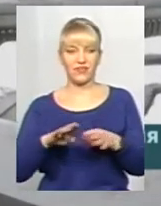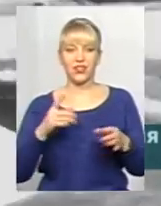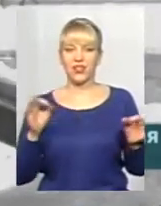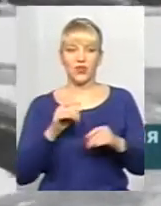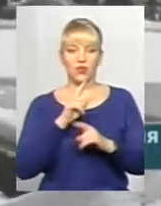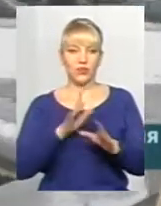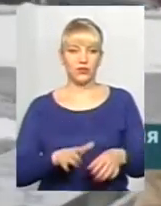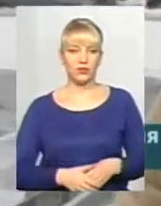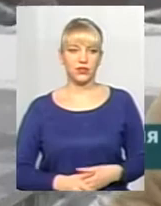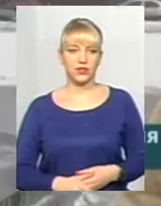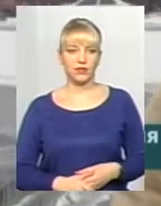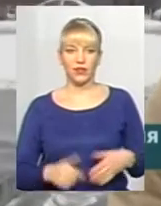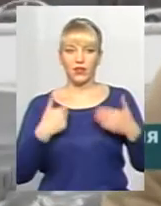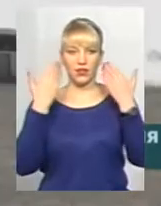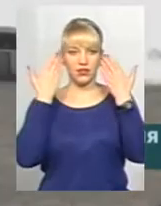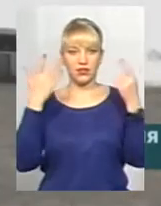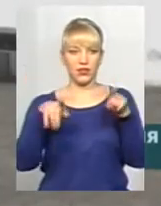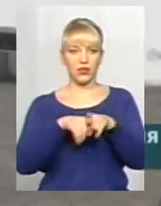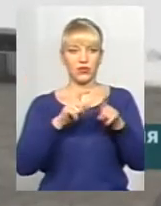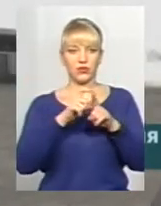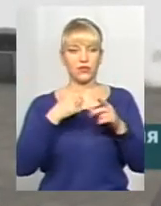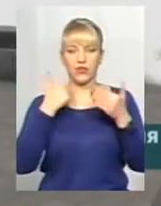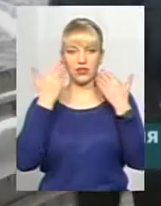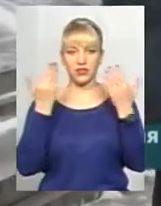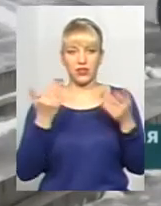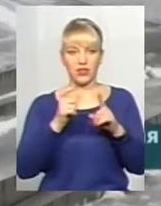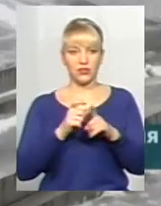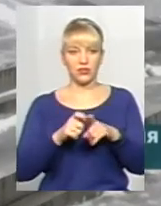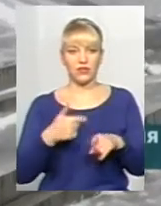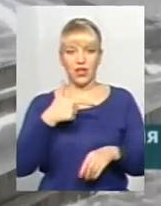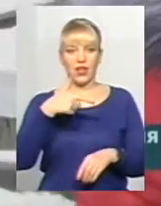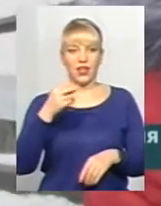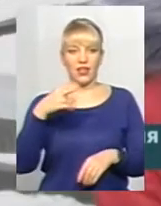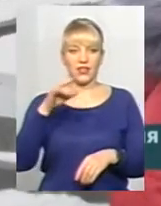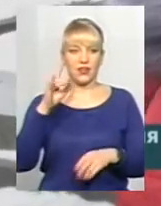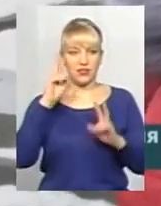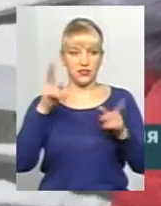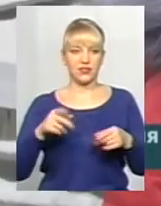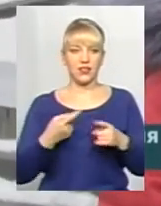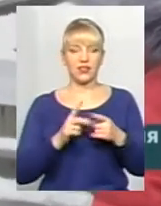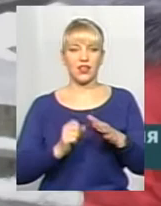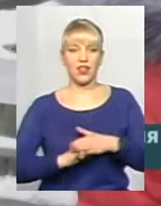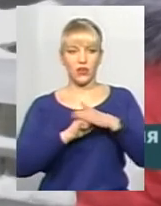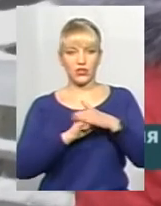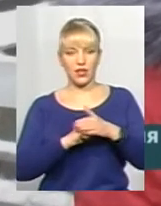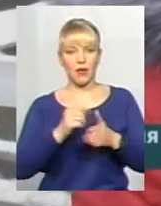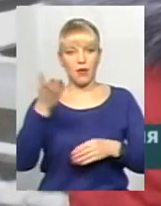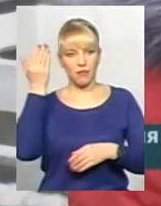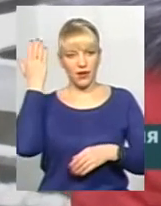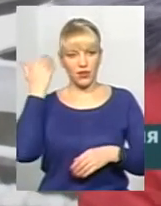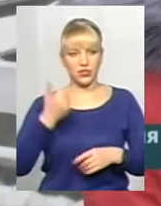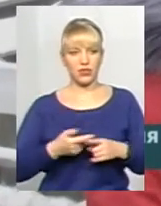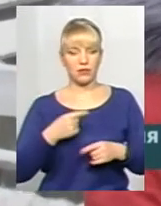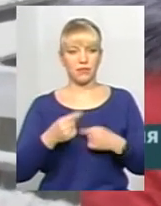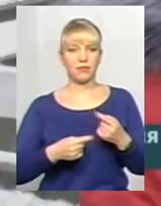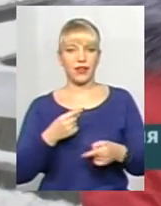буде вже. Я не знаю такого слова. Я не знаю. Гендерно не знаю. Це на основі пращурів і предків